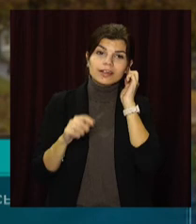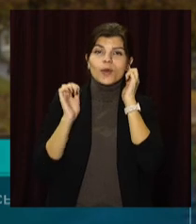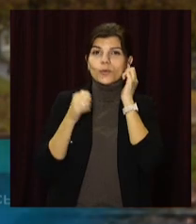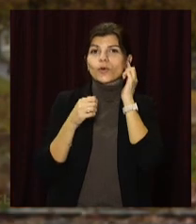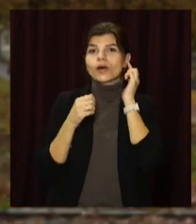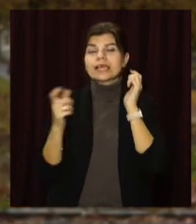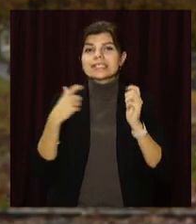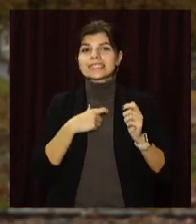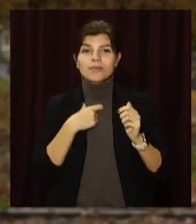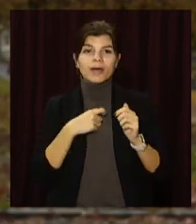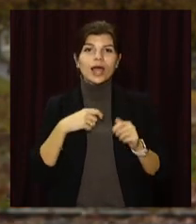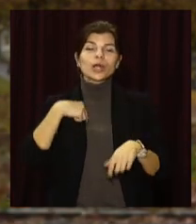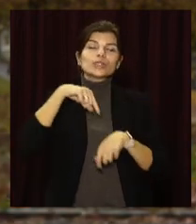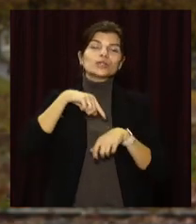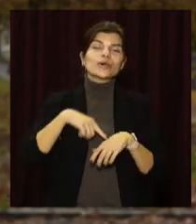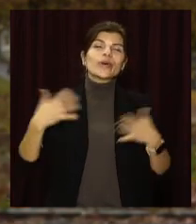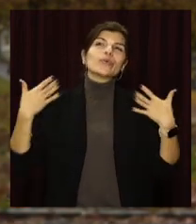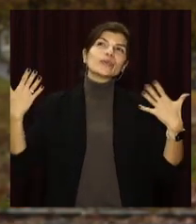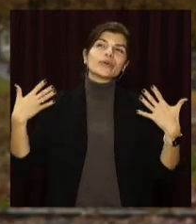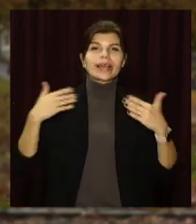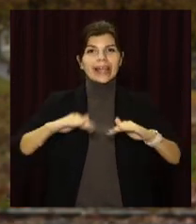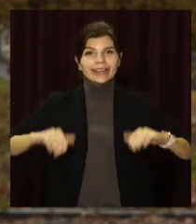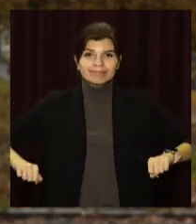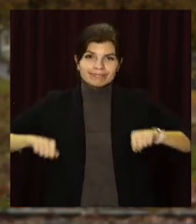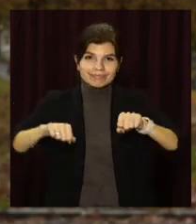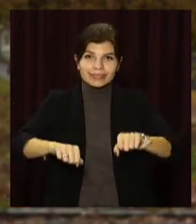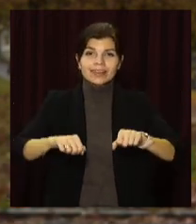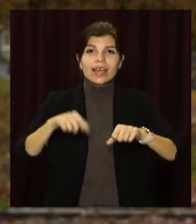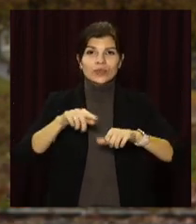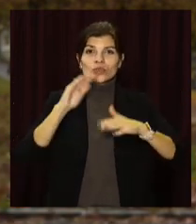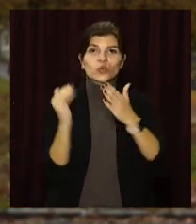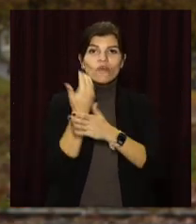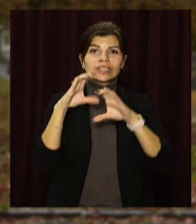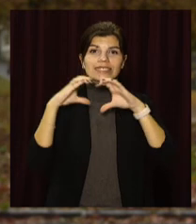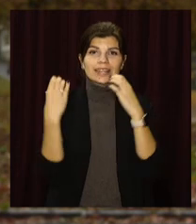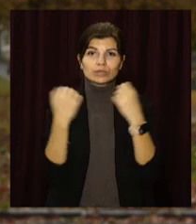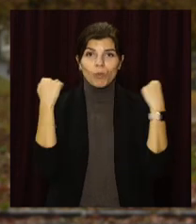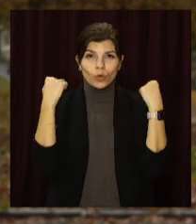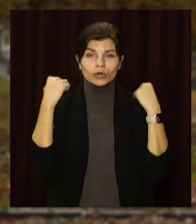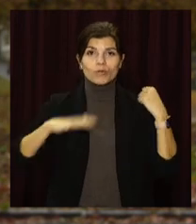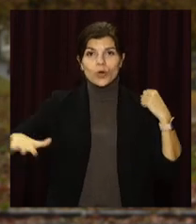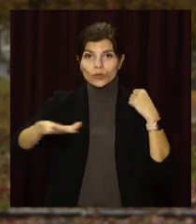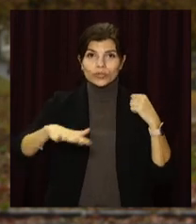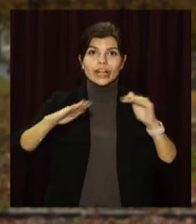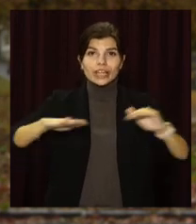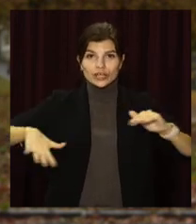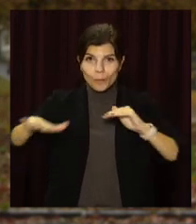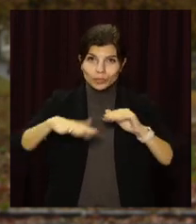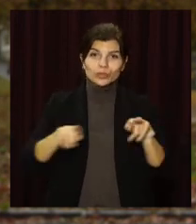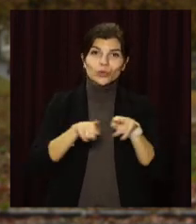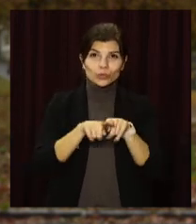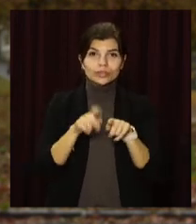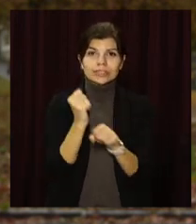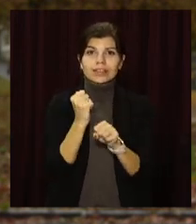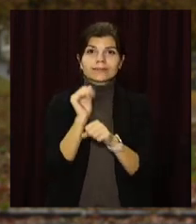себе, своє самопочуття, своїх дітей. Тобто тут буде відновлений стадіон, спортивний майданчик, дитячий майданчик.